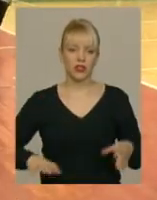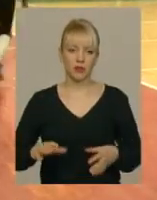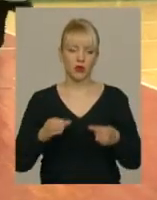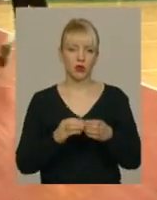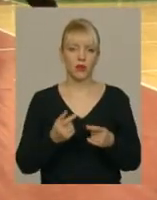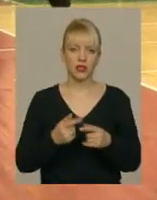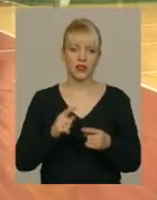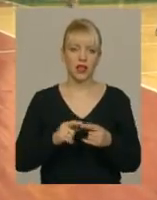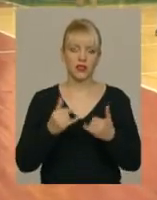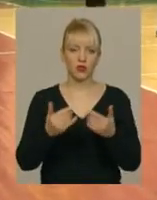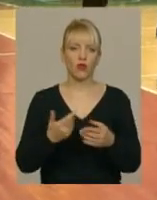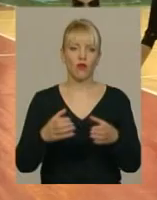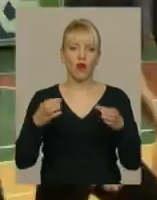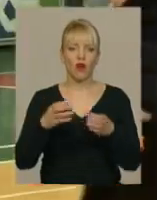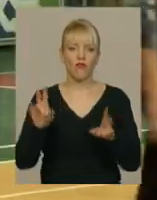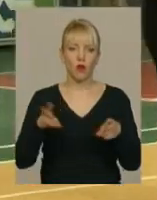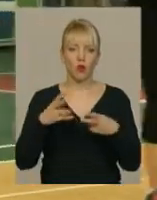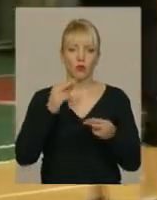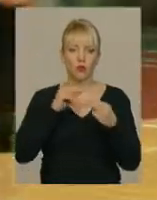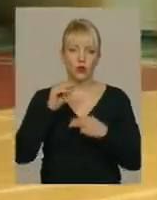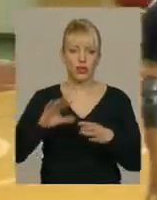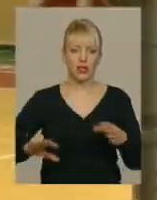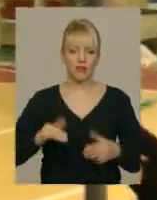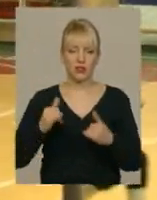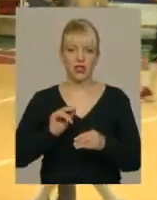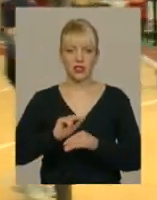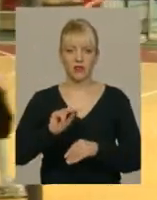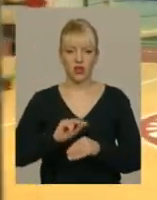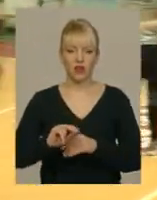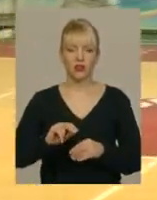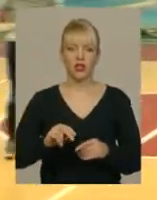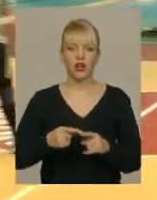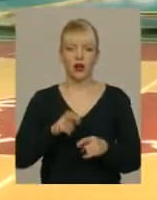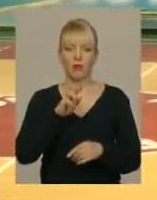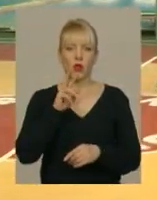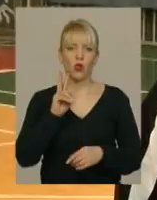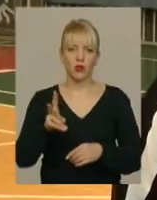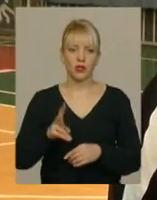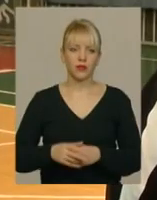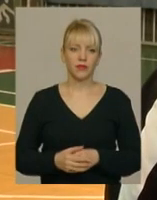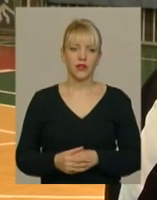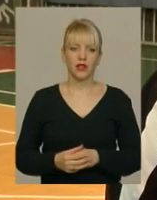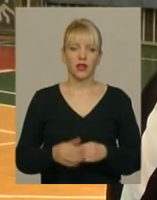цього в клубі вдосконалюють тренування. Зокрема, зараз навчаються обігравати блокуючого суперника.